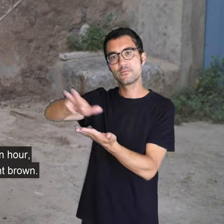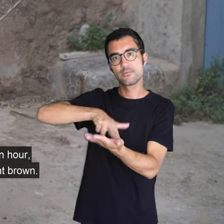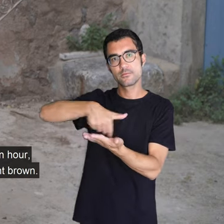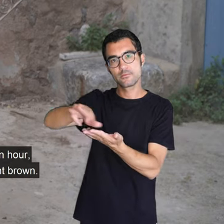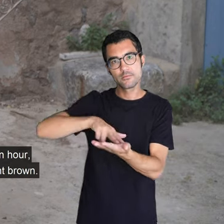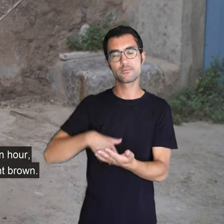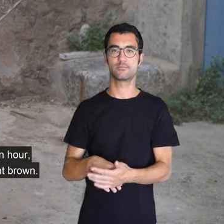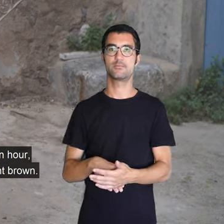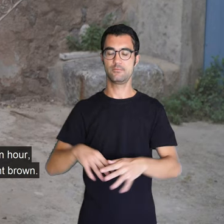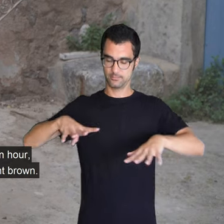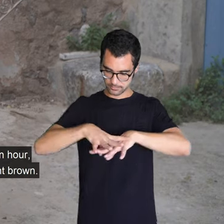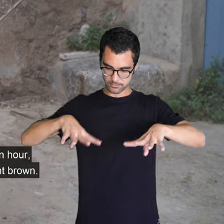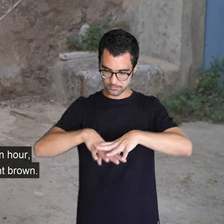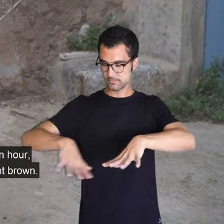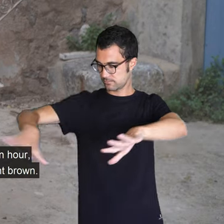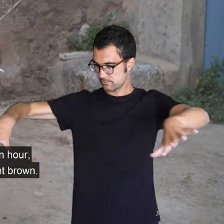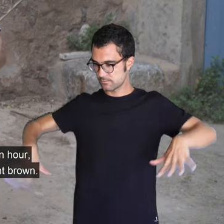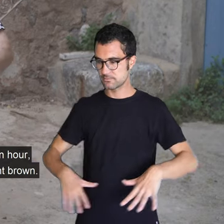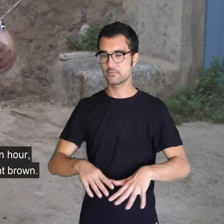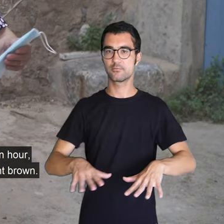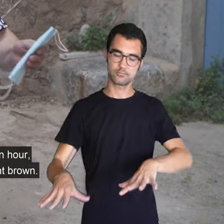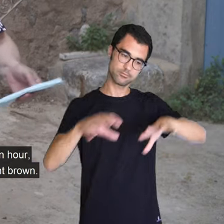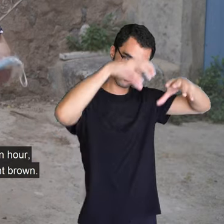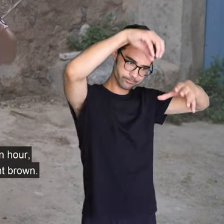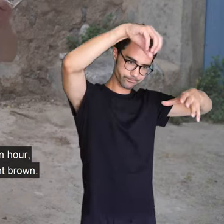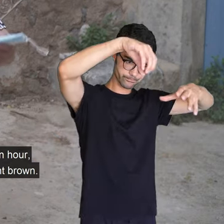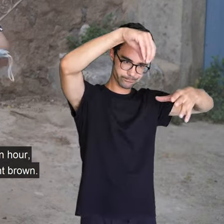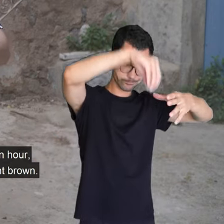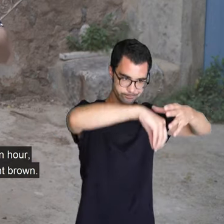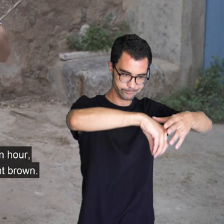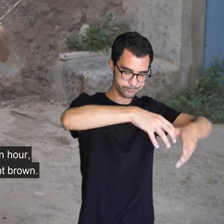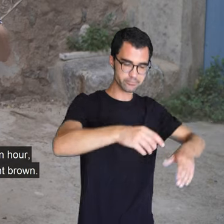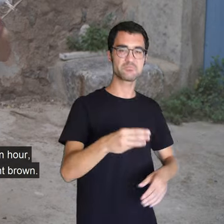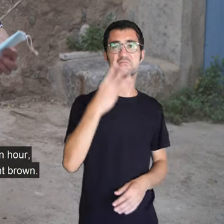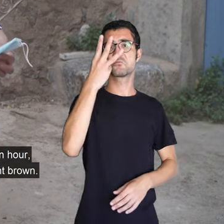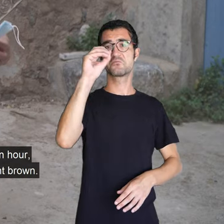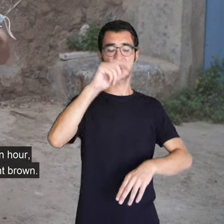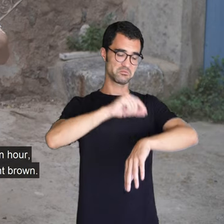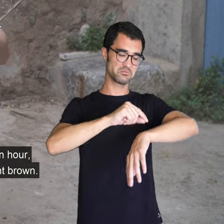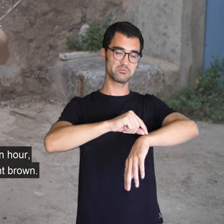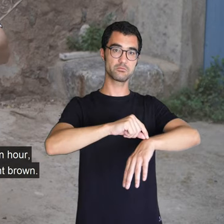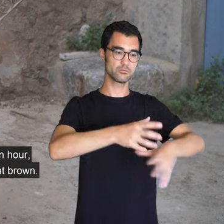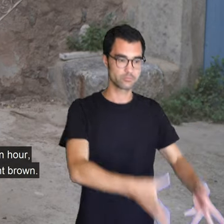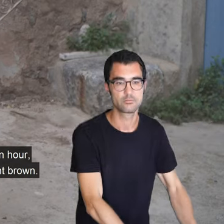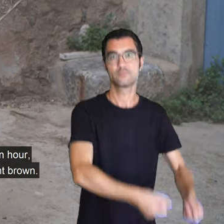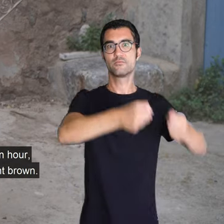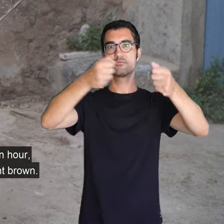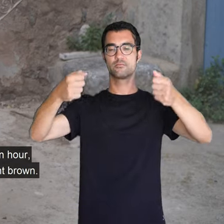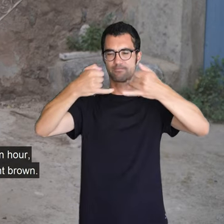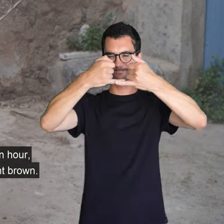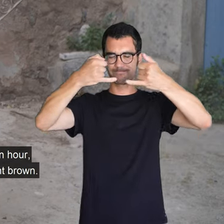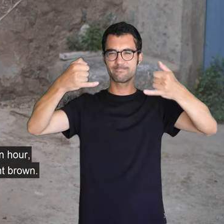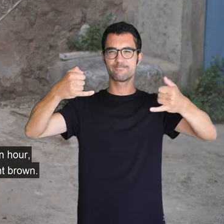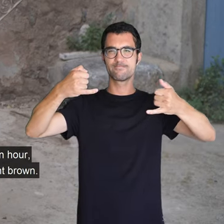i quan feia pintura mitjureta, una hora que estaven allà, els altres, posaven els palangres i tot quedava un